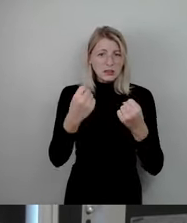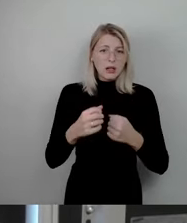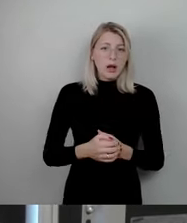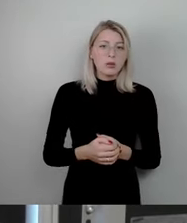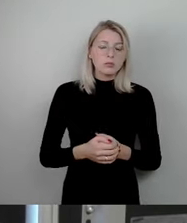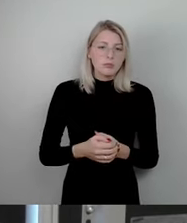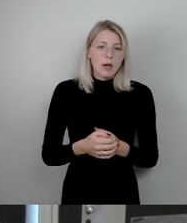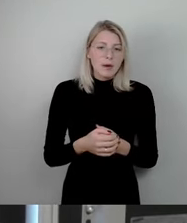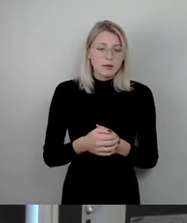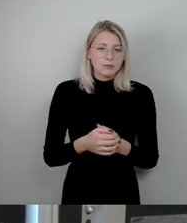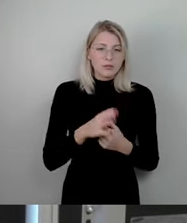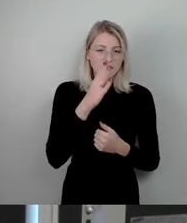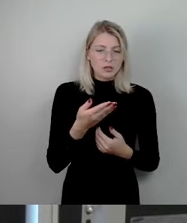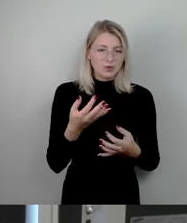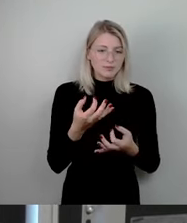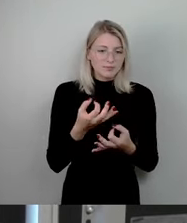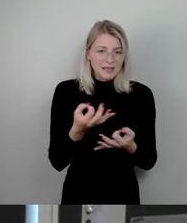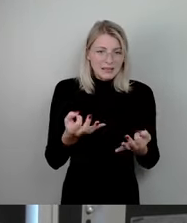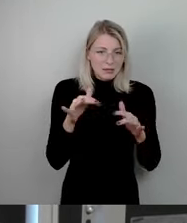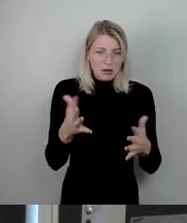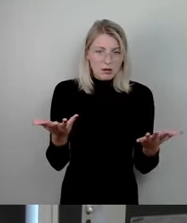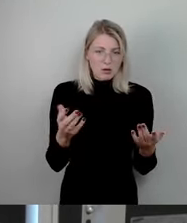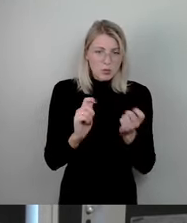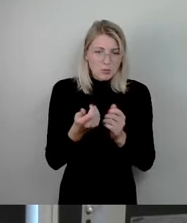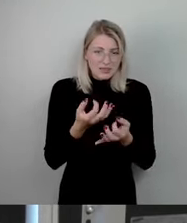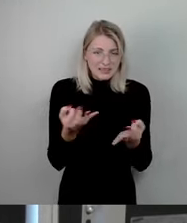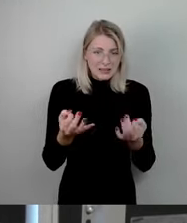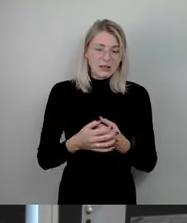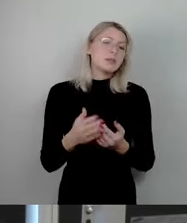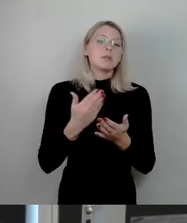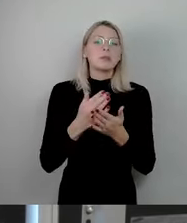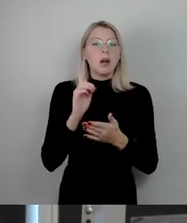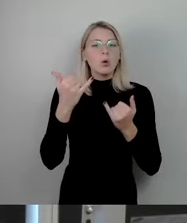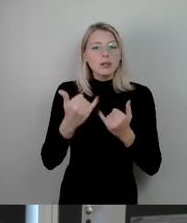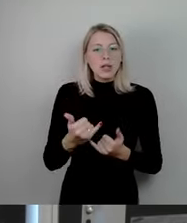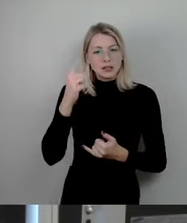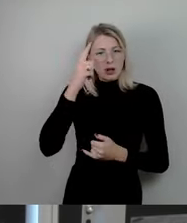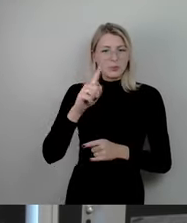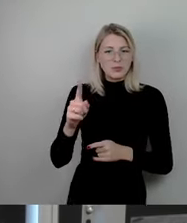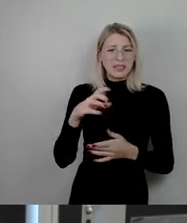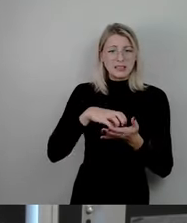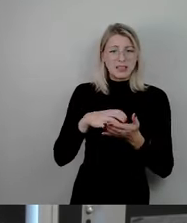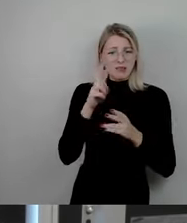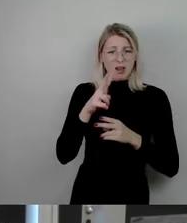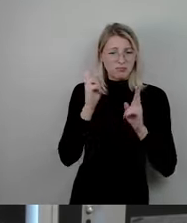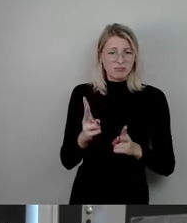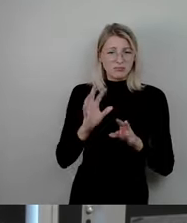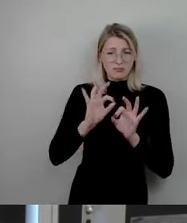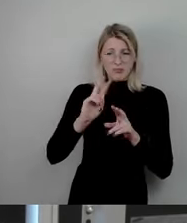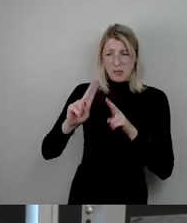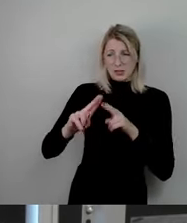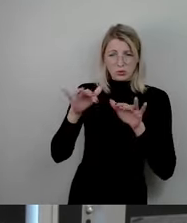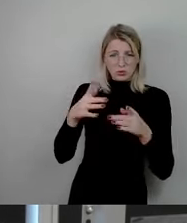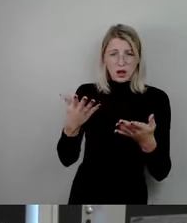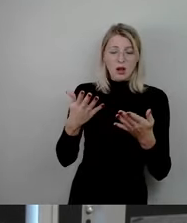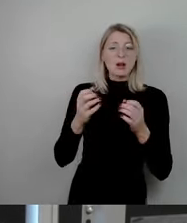Jedenfalls fast nichts. Und deswegen glaube ich auch jetzt nie dran, dass eine Citywache dort eine Verbesserung bringt. Vielleicht rund um die Wache. Das